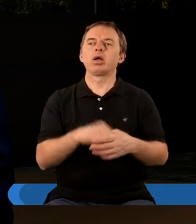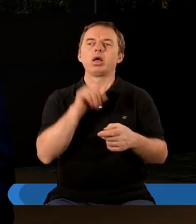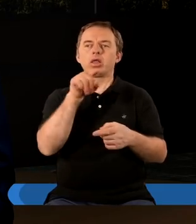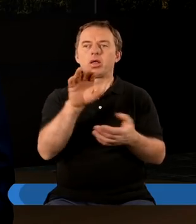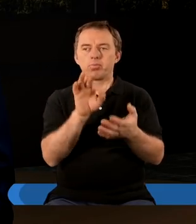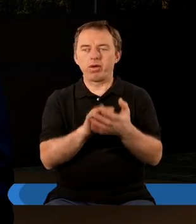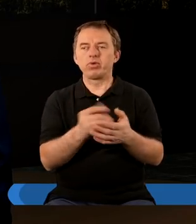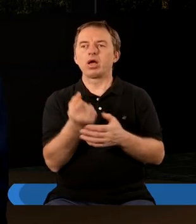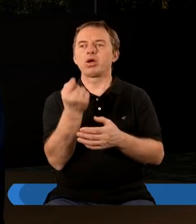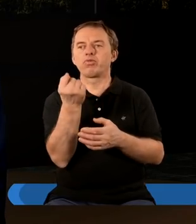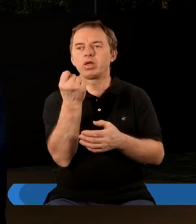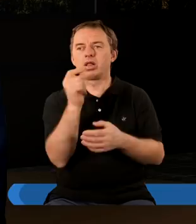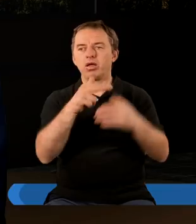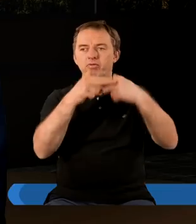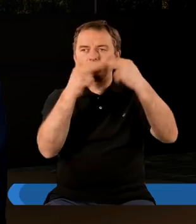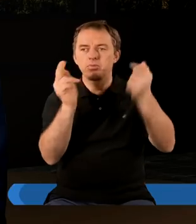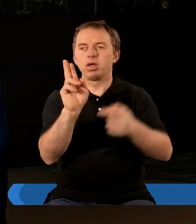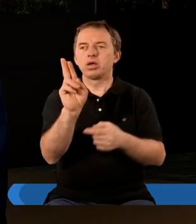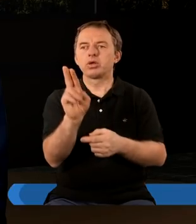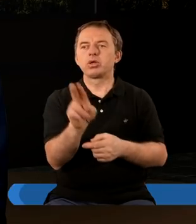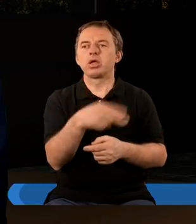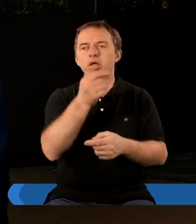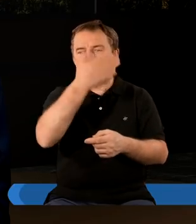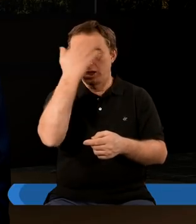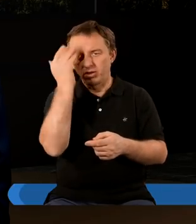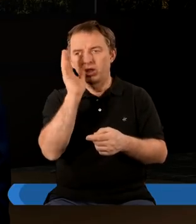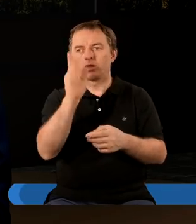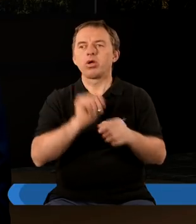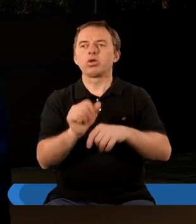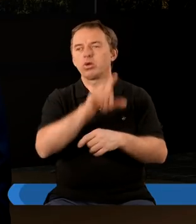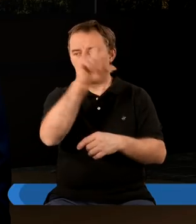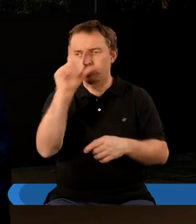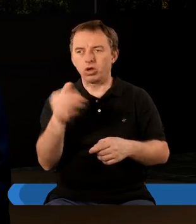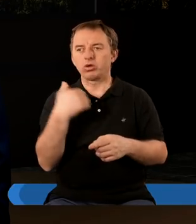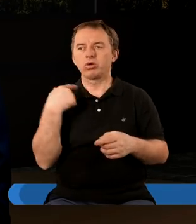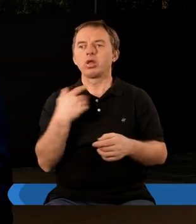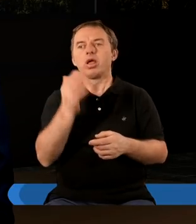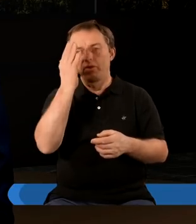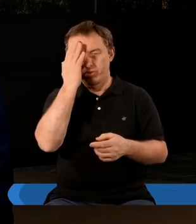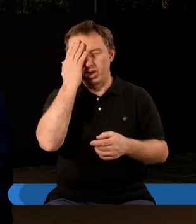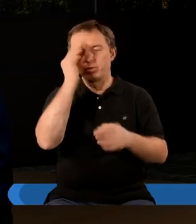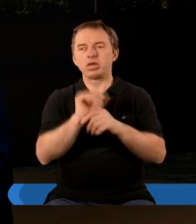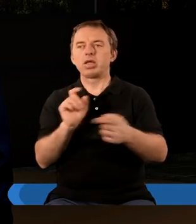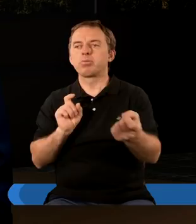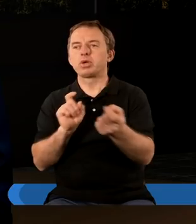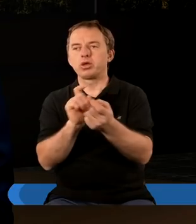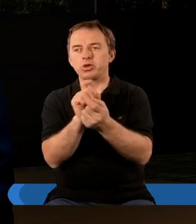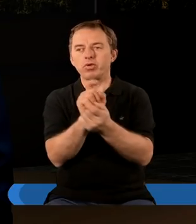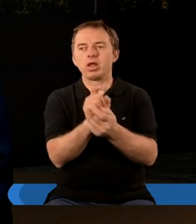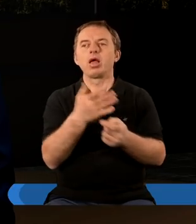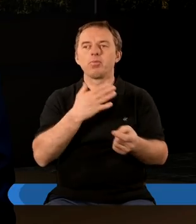To jest pewna taka chwila tutaj w niebie, kiedy nie wiadomo tak naprawdę co z ludzkością. Wiemy o tym, że jest przeciwnik, że